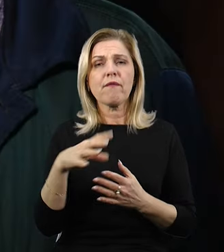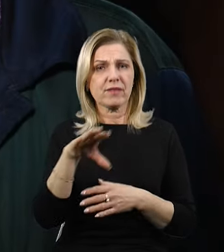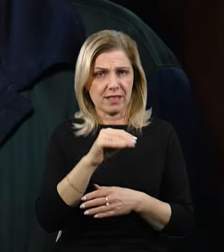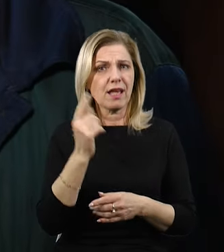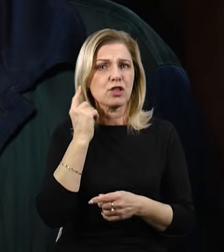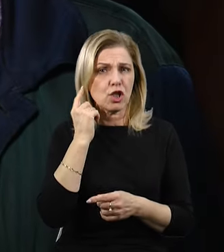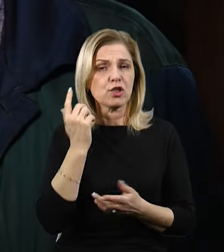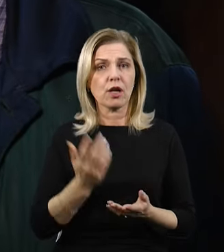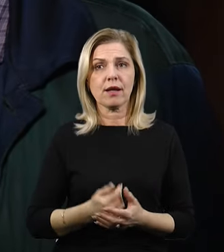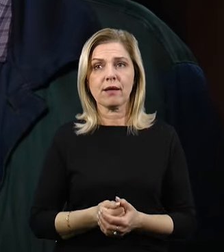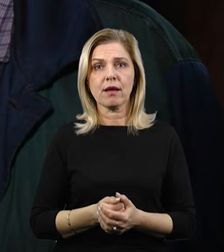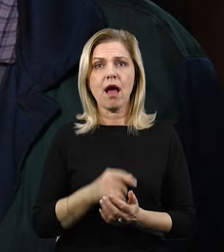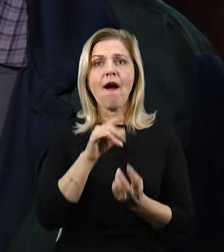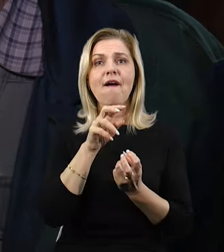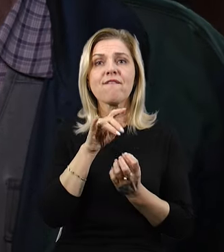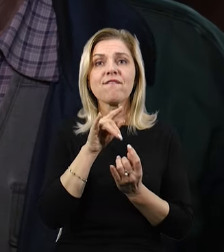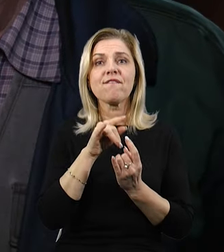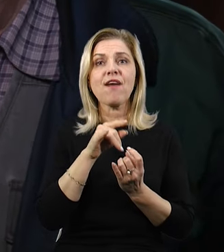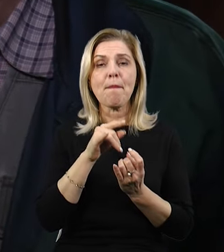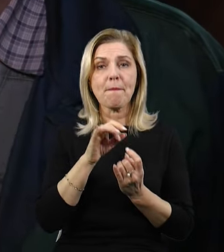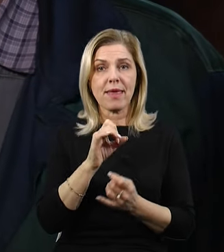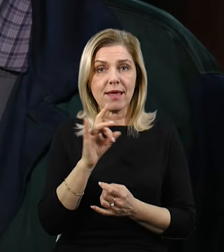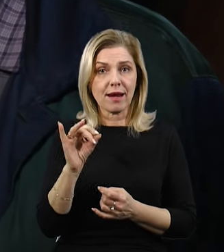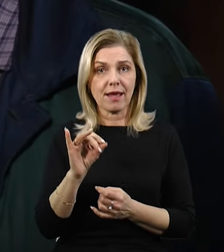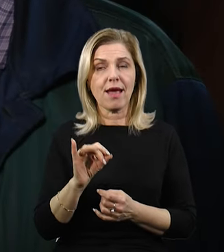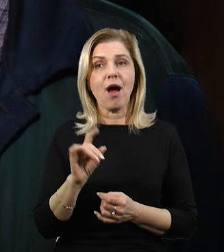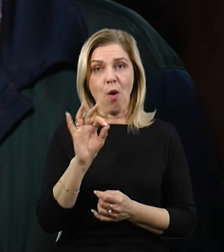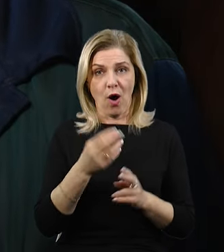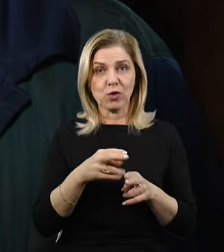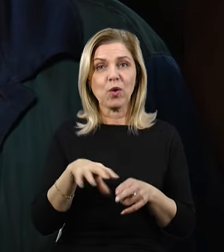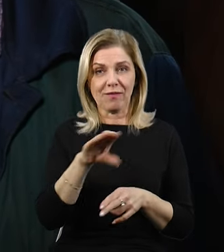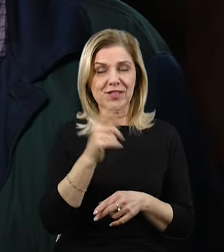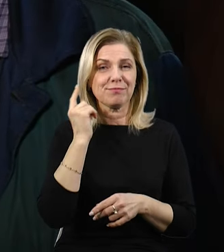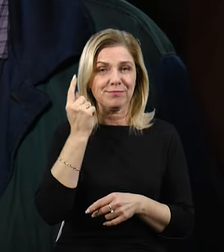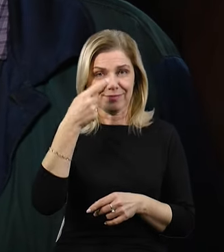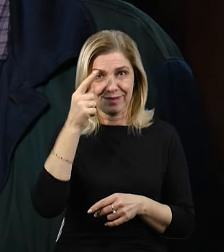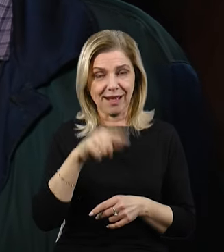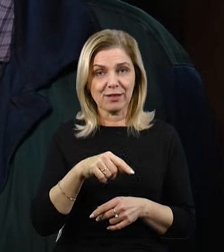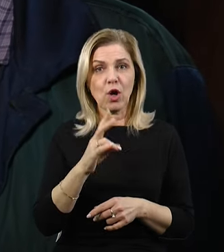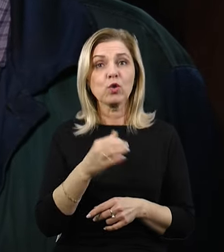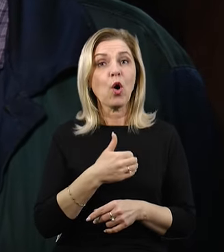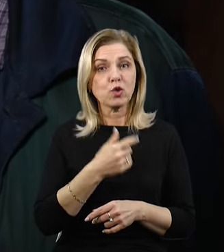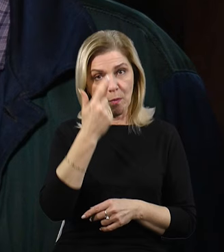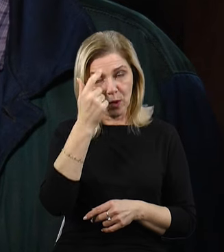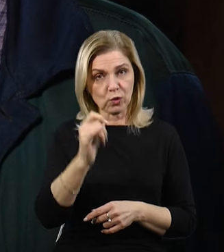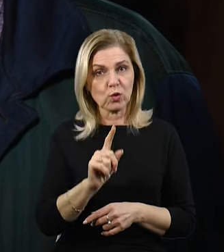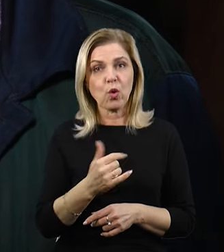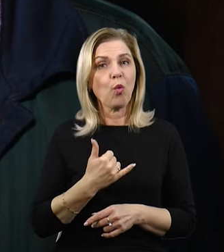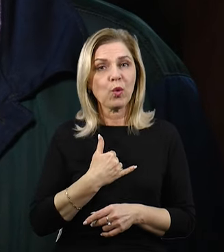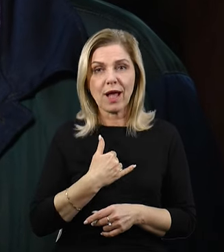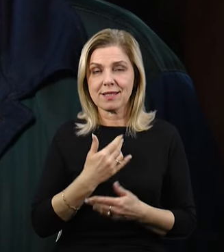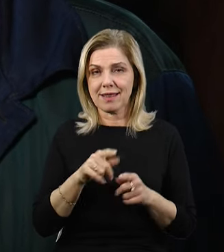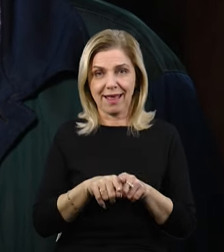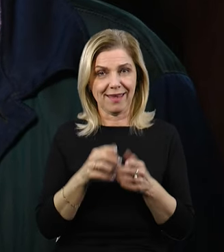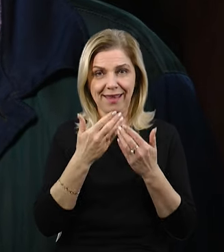Але хочу успокоїти наших посетителів, у нас таких не водяться,